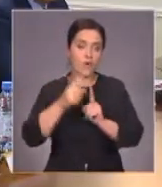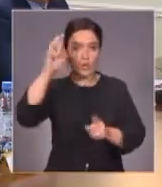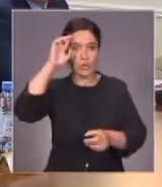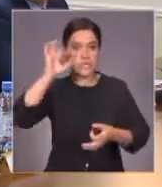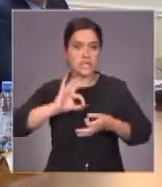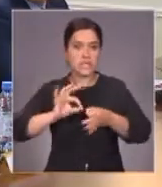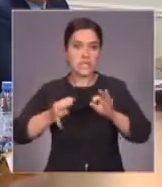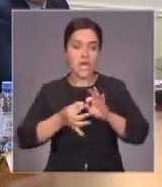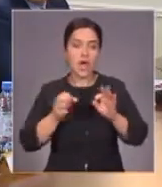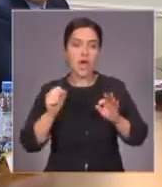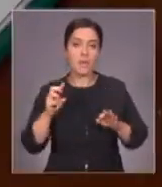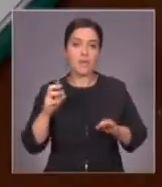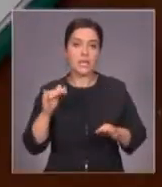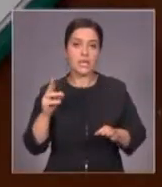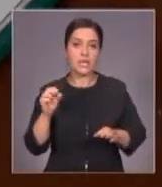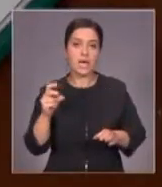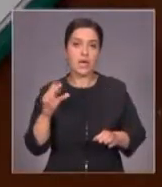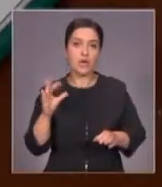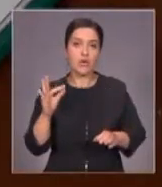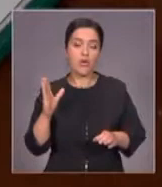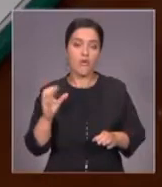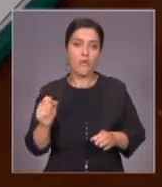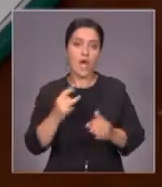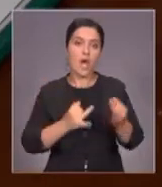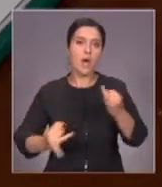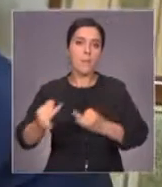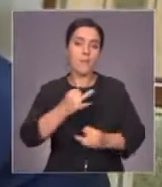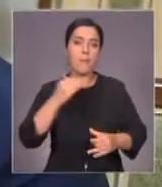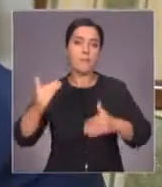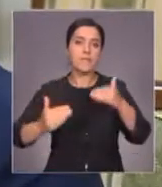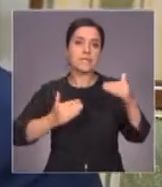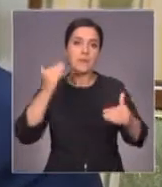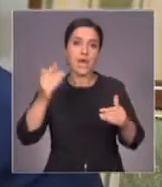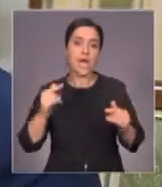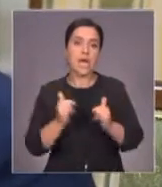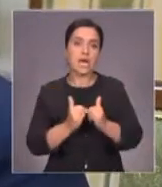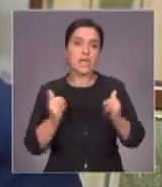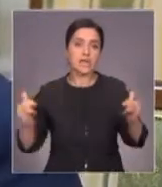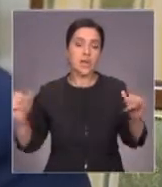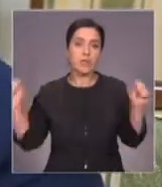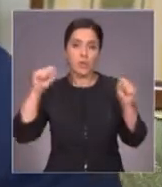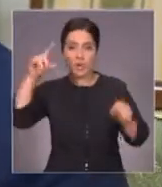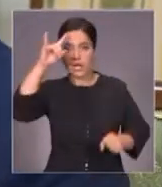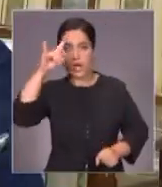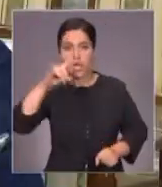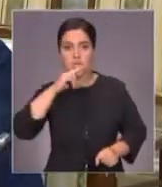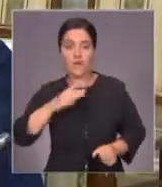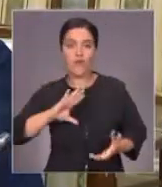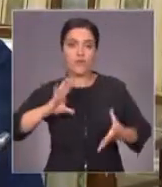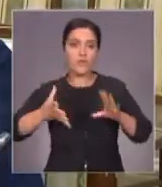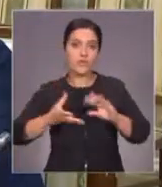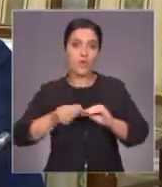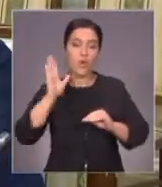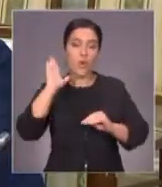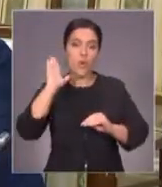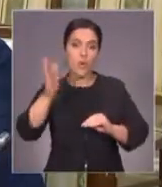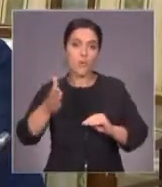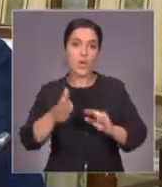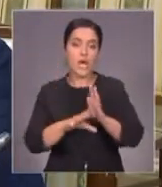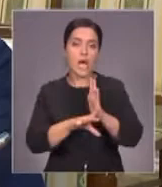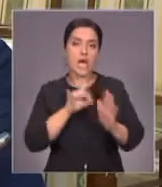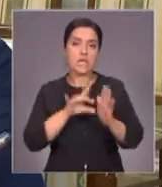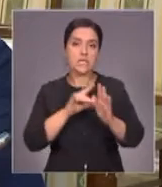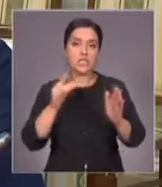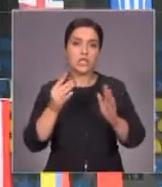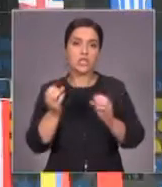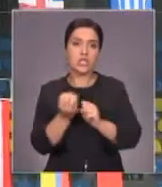госсекретарем Гульшарой Авдохалыковой. Они обсудили перспективы развития этого вида спорта в Казахстане. Отмечу, что всего будет разыграно